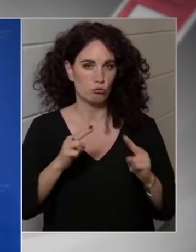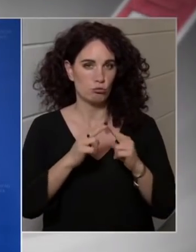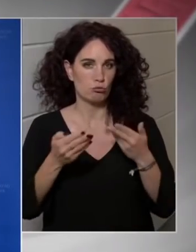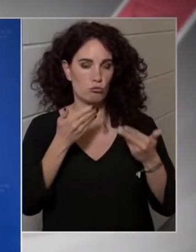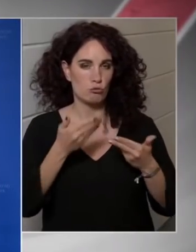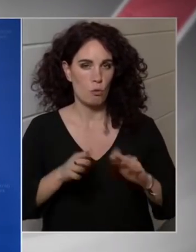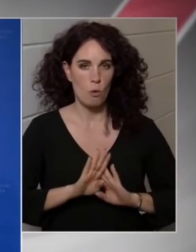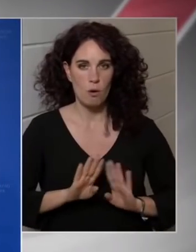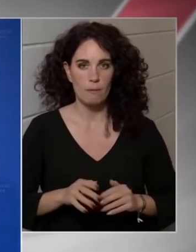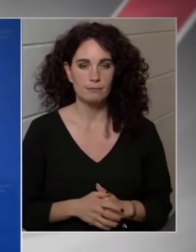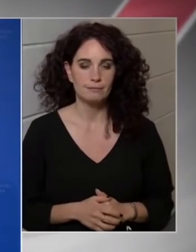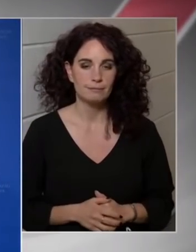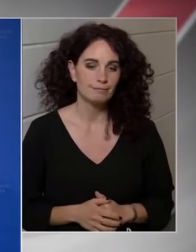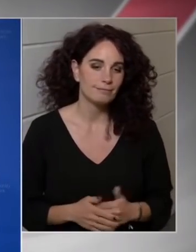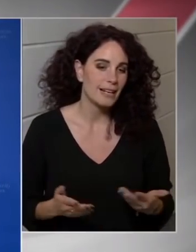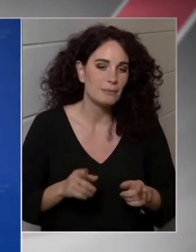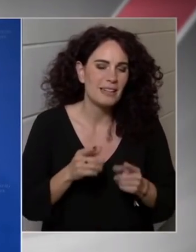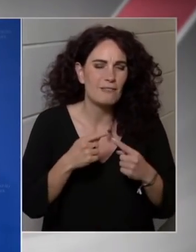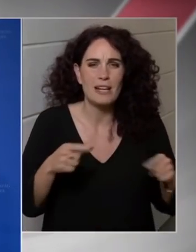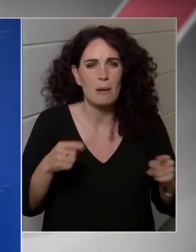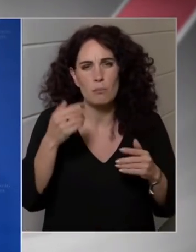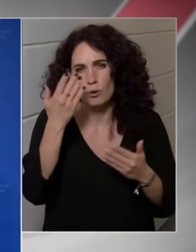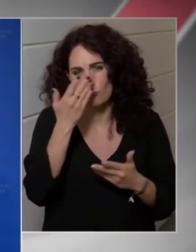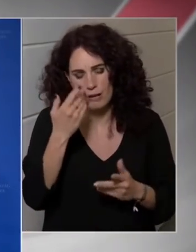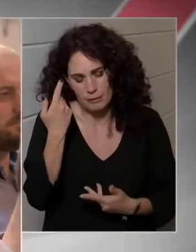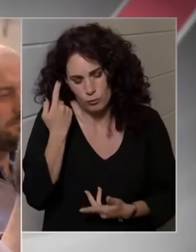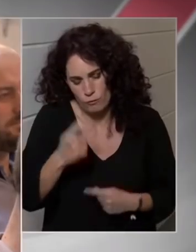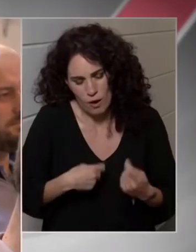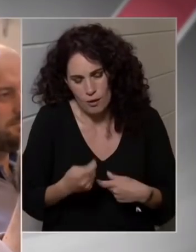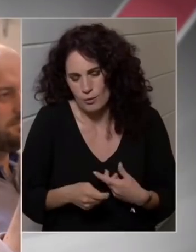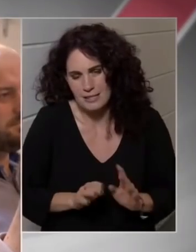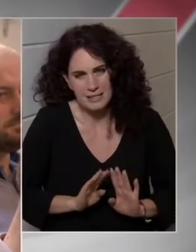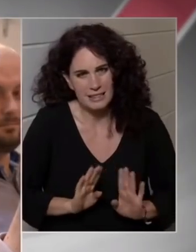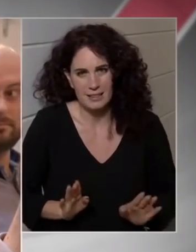Mindenféle borontsággal tudunk foglalkozni. Köszönöm.